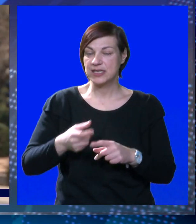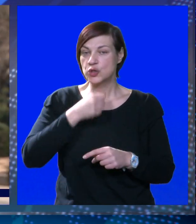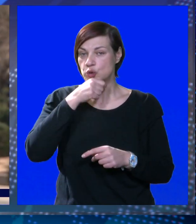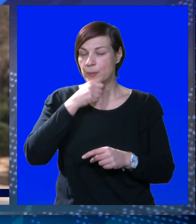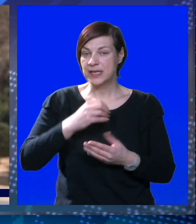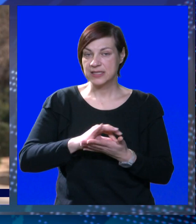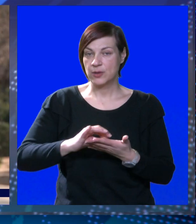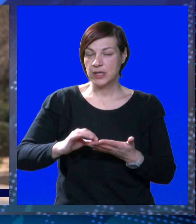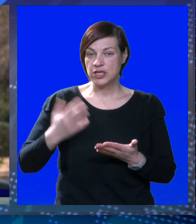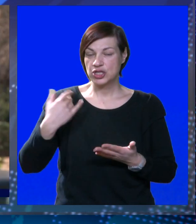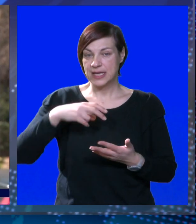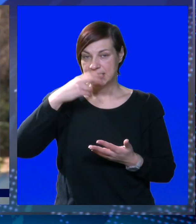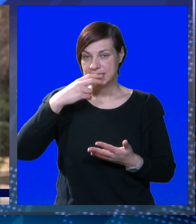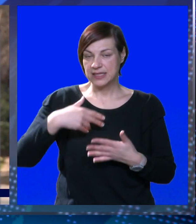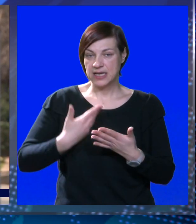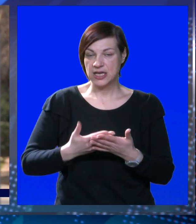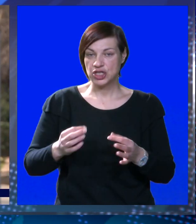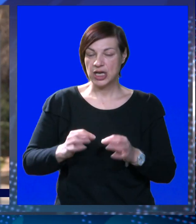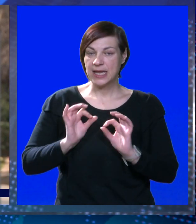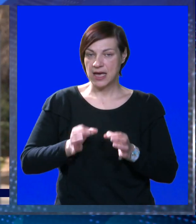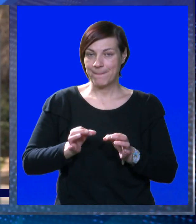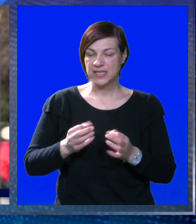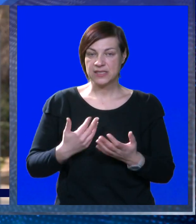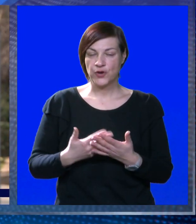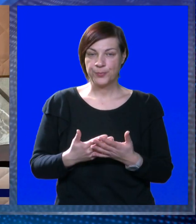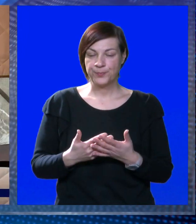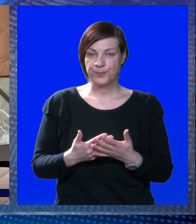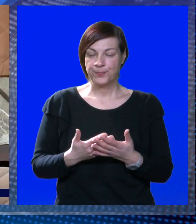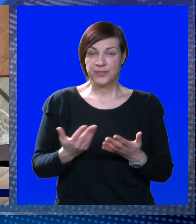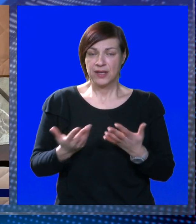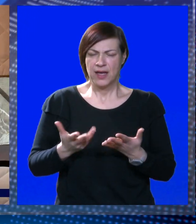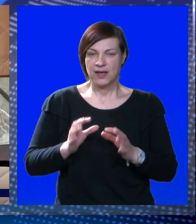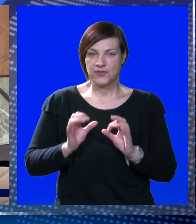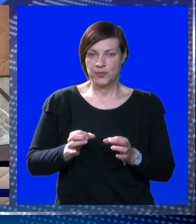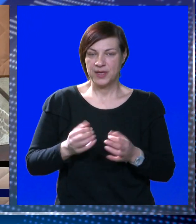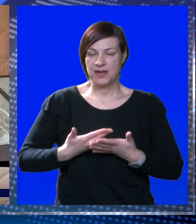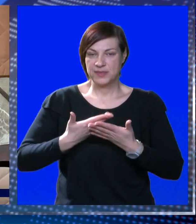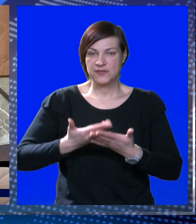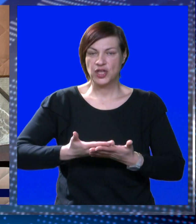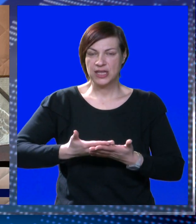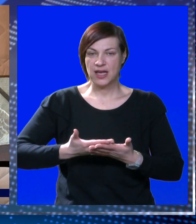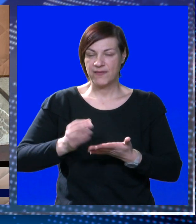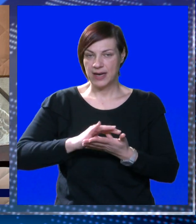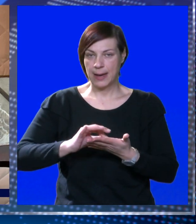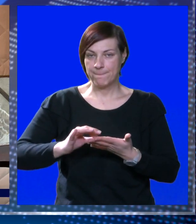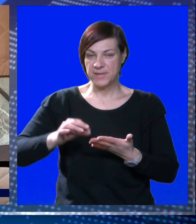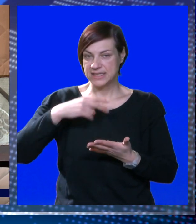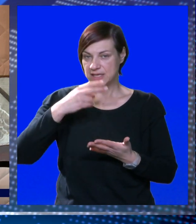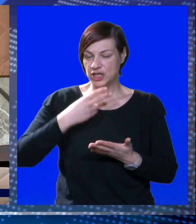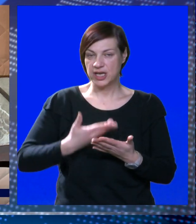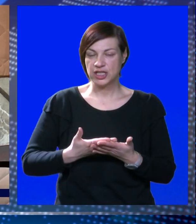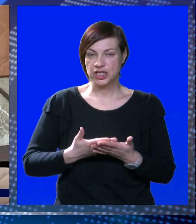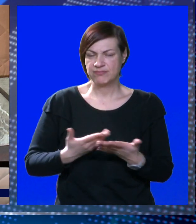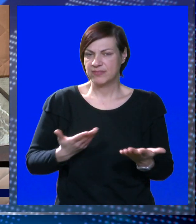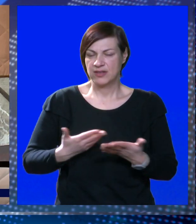su putem županijskog oglasnika još tada zatražili i njegovo jamstvo. Kako bi to jam sada davali? Spisano je,